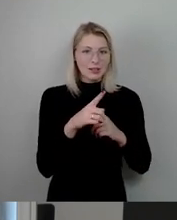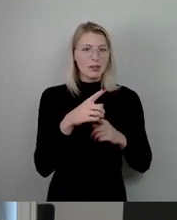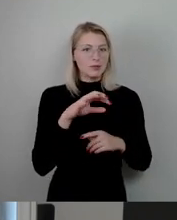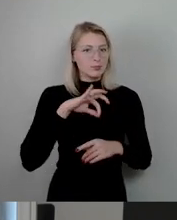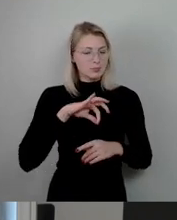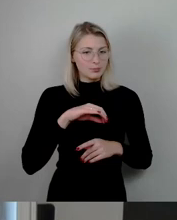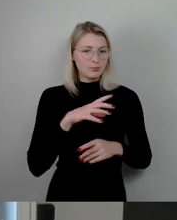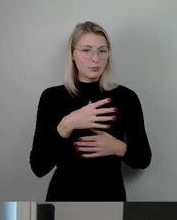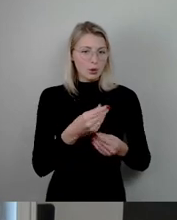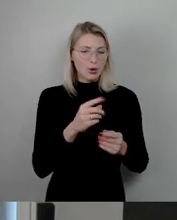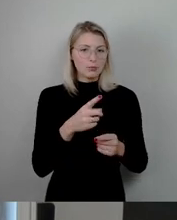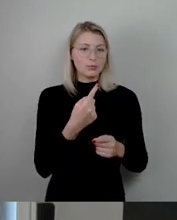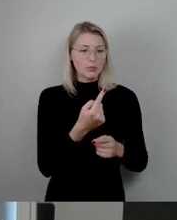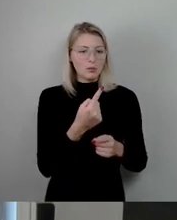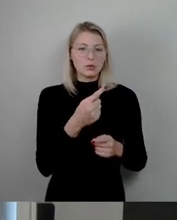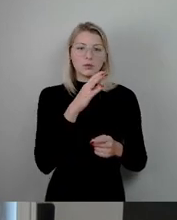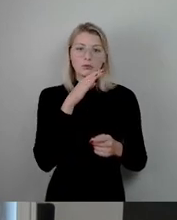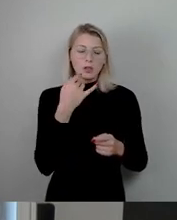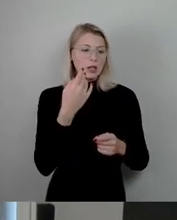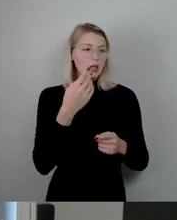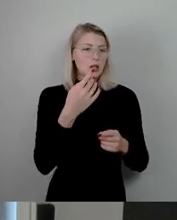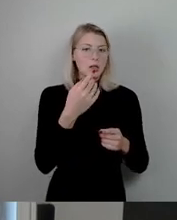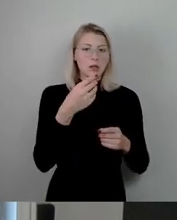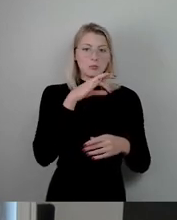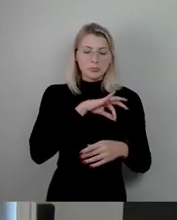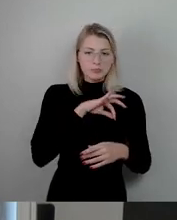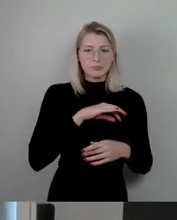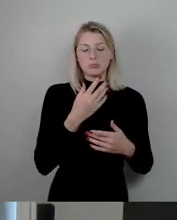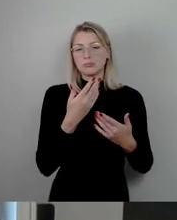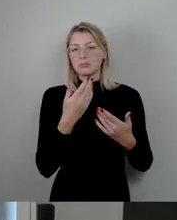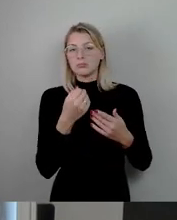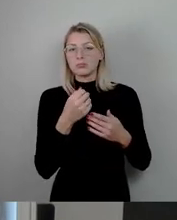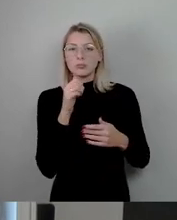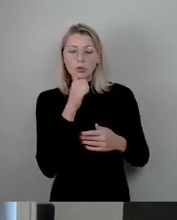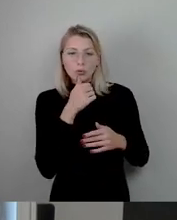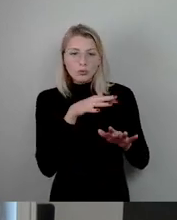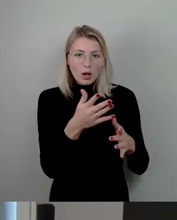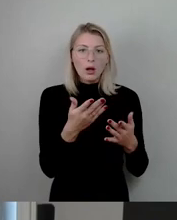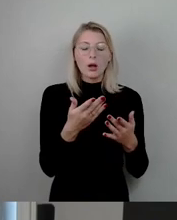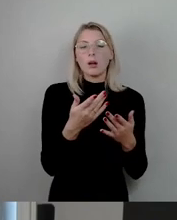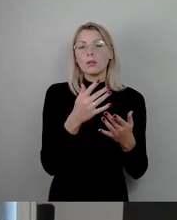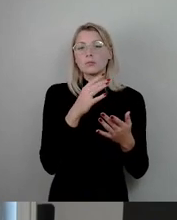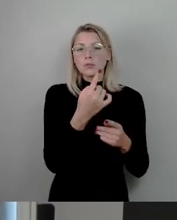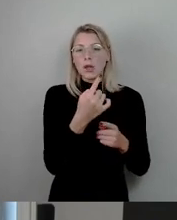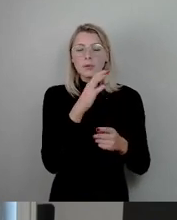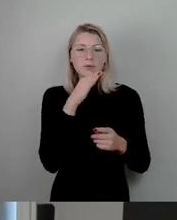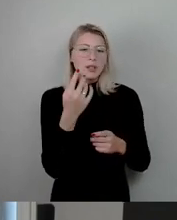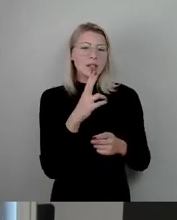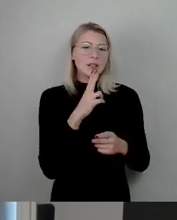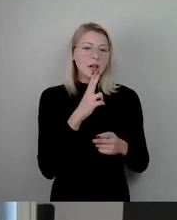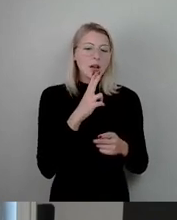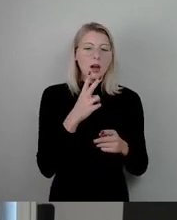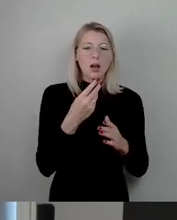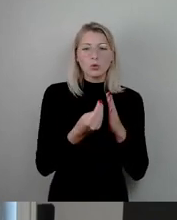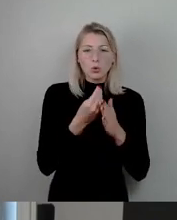im Abendstudium, wer sie ihren Lebensunterhalt als Krankenschwester verdiente. Sie gilt als Grand-Dom der DDR-Kunst und hat fernab vom